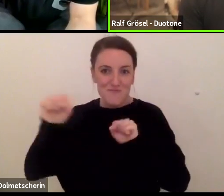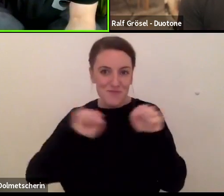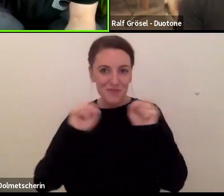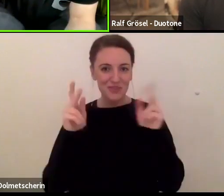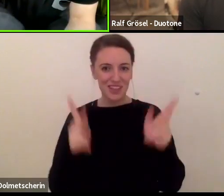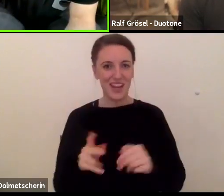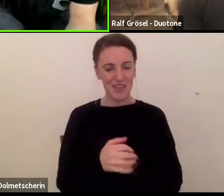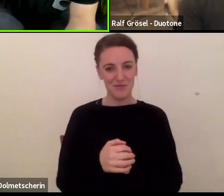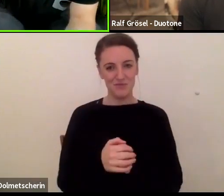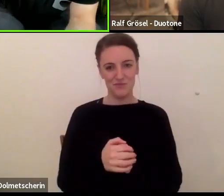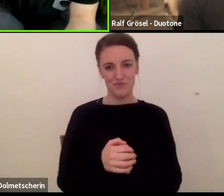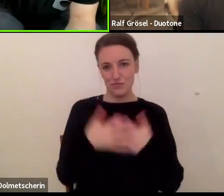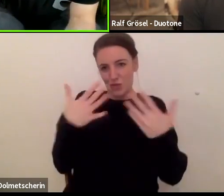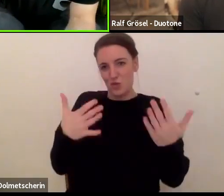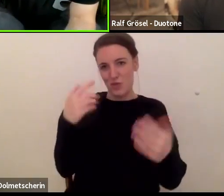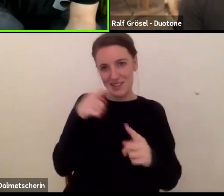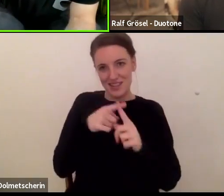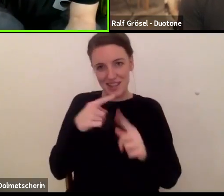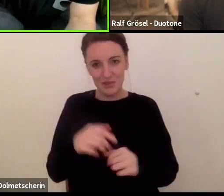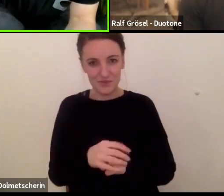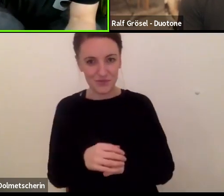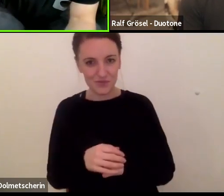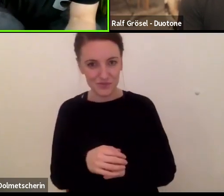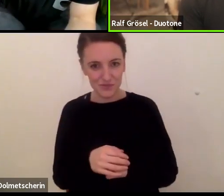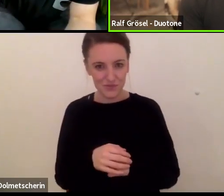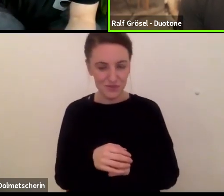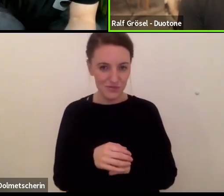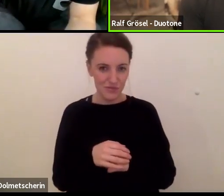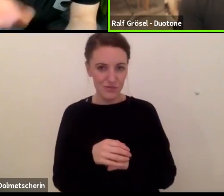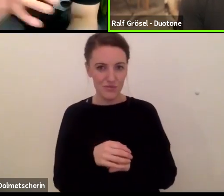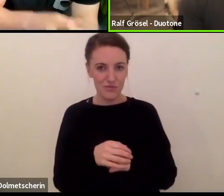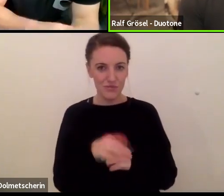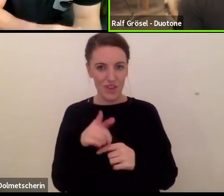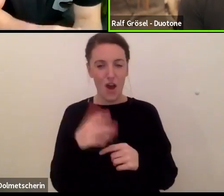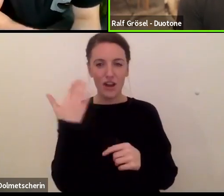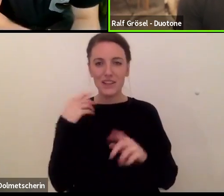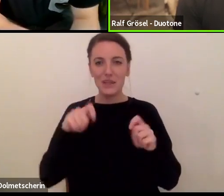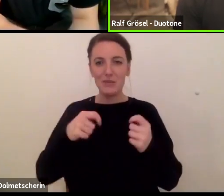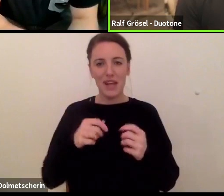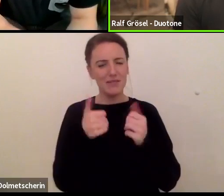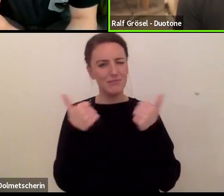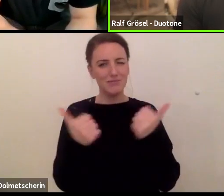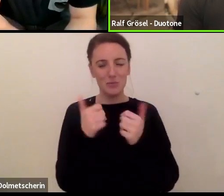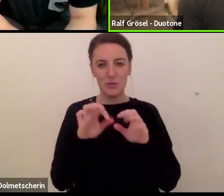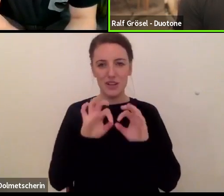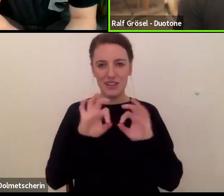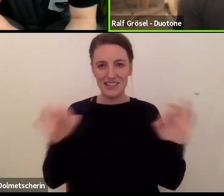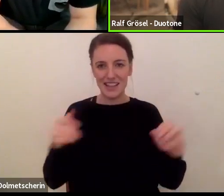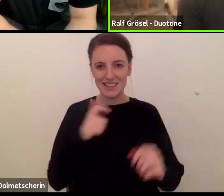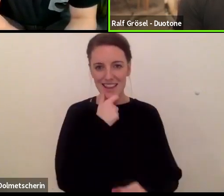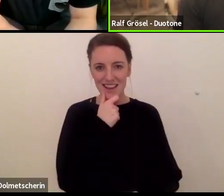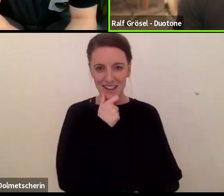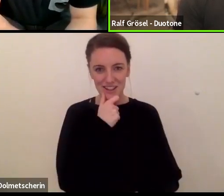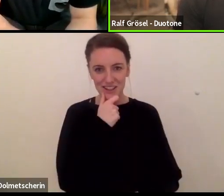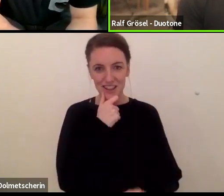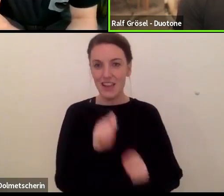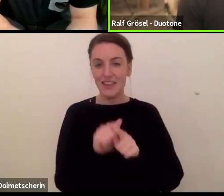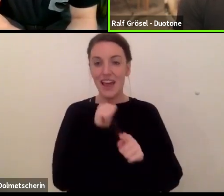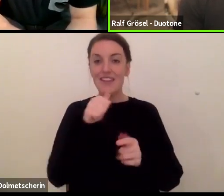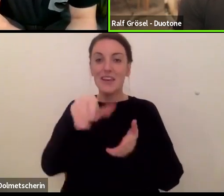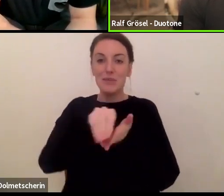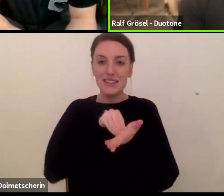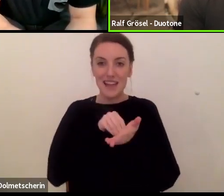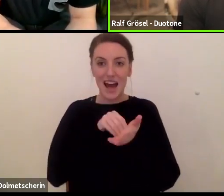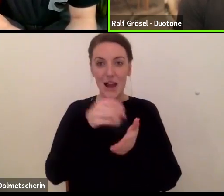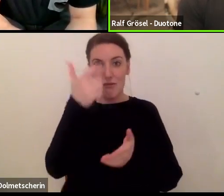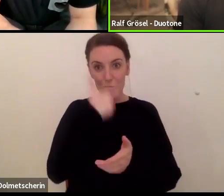Danke. gibt es, da gibt es, da gibt es für mich einen ganz tollen englischen Satz, der heißt, they don't pay me for the fun I have,